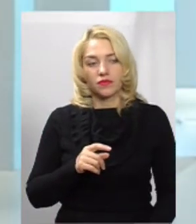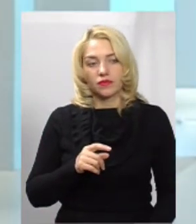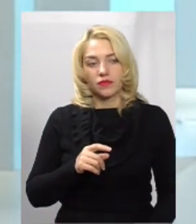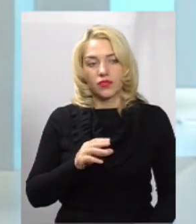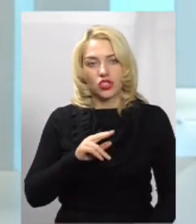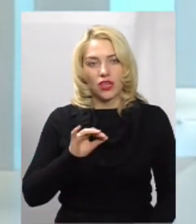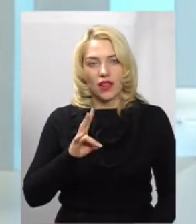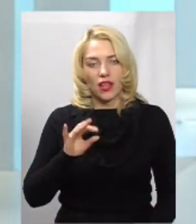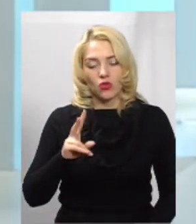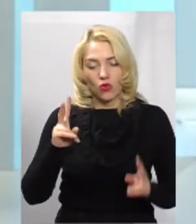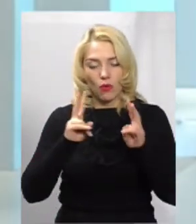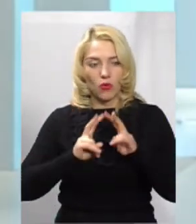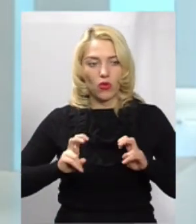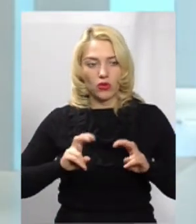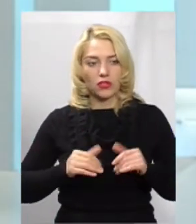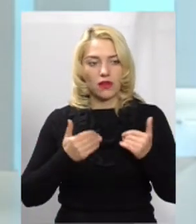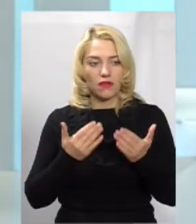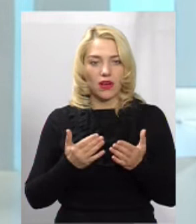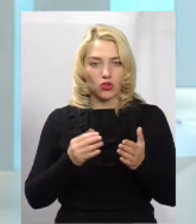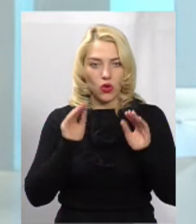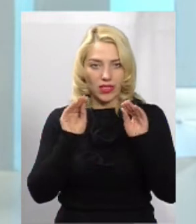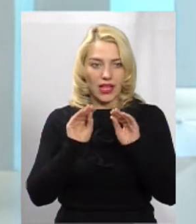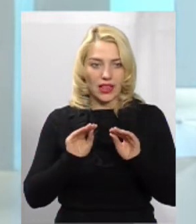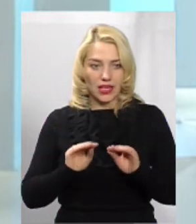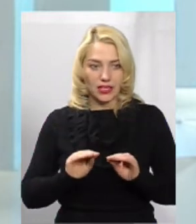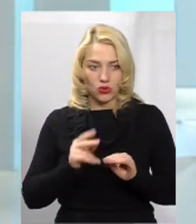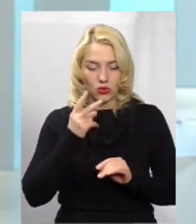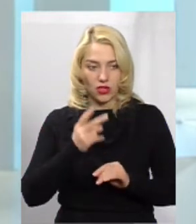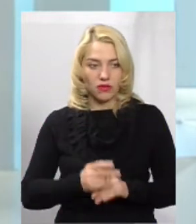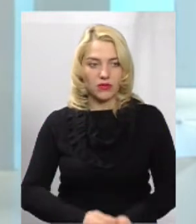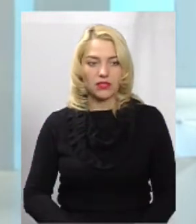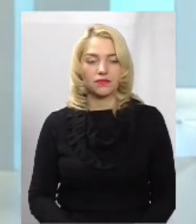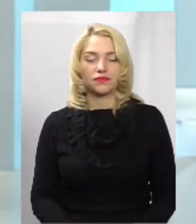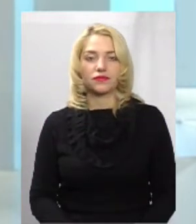Черненко, він проаналізував вашу декларацію. Дивимось.